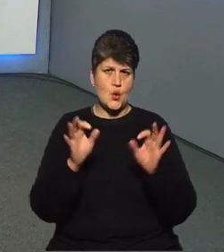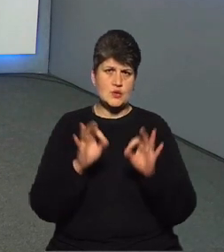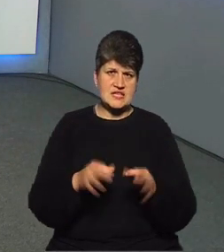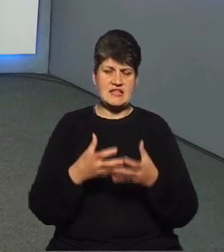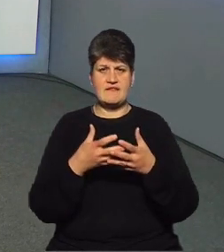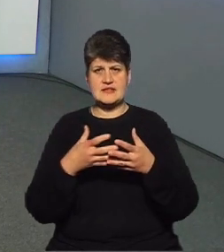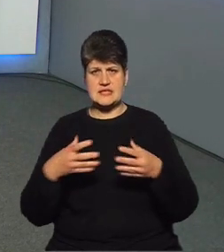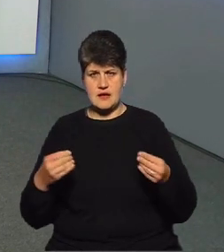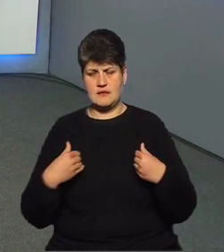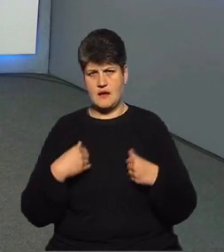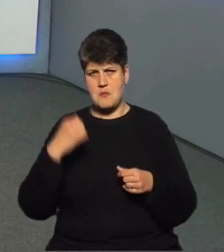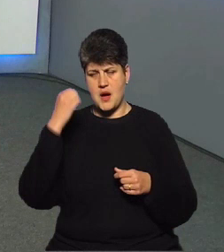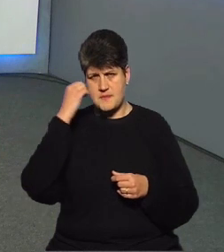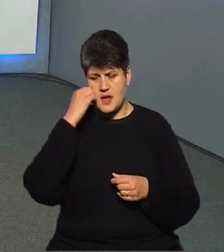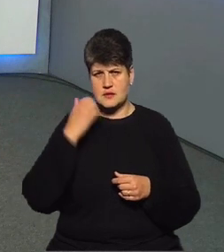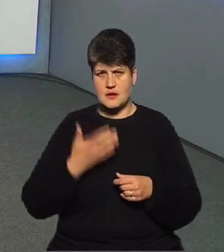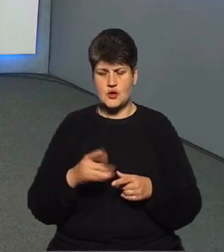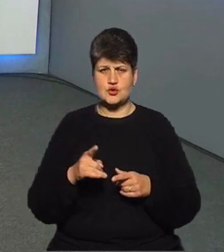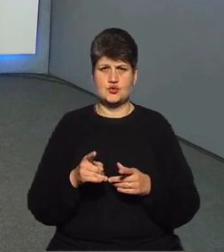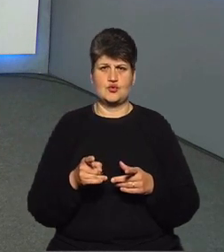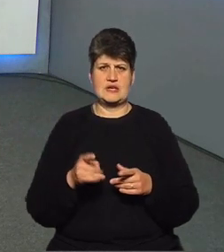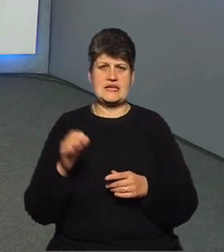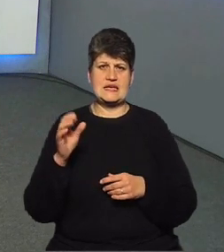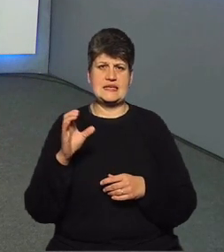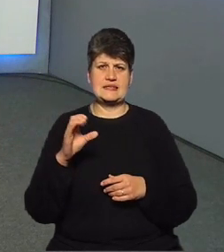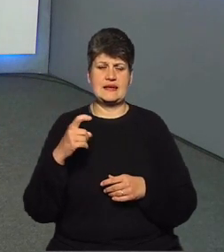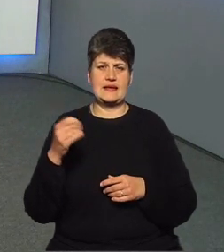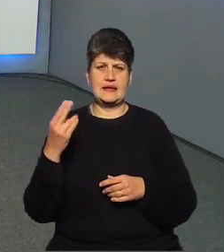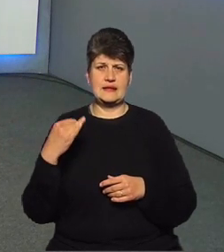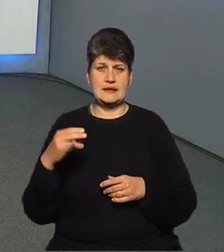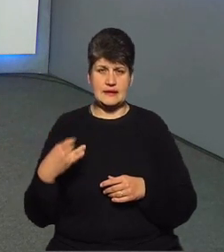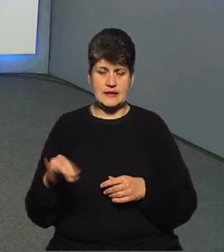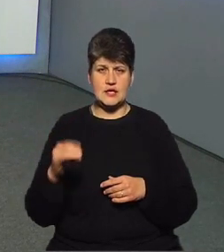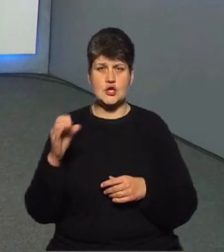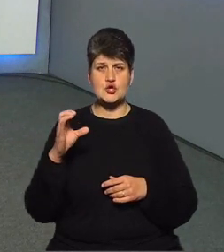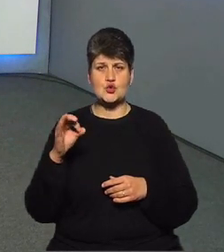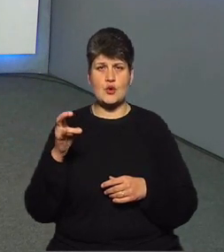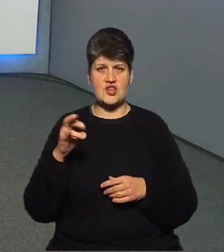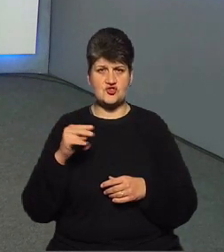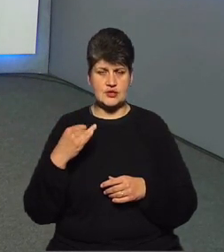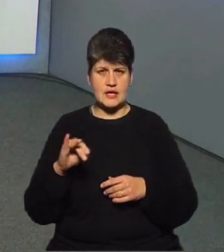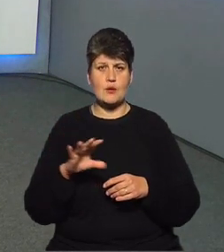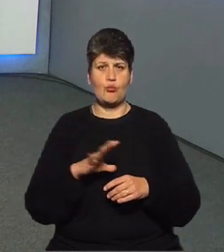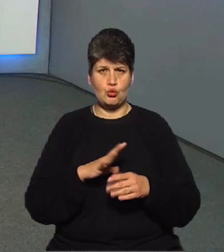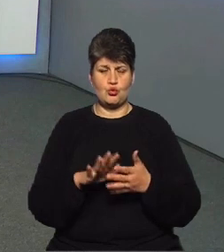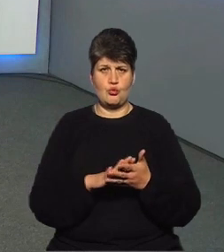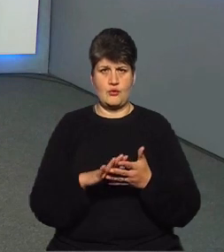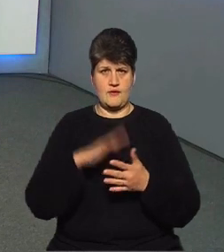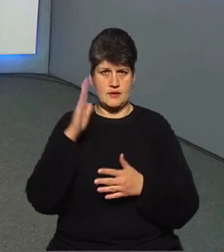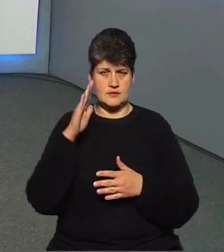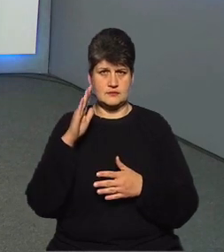я принаймні пам'ятаю, що на мікрорайоні Східний і Сонячний на весні було. Дійсно, ми